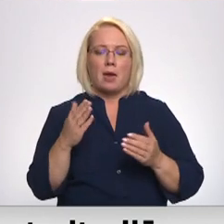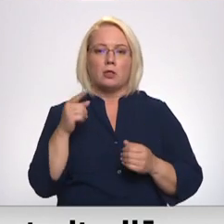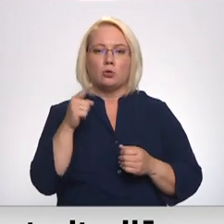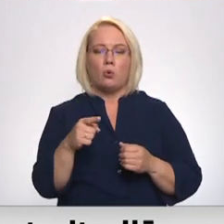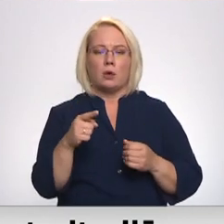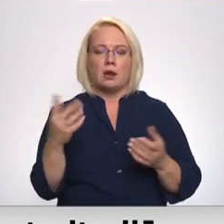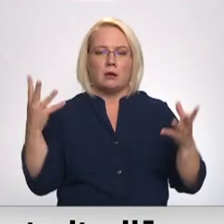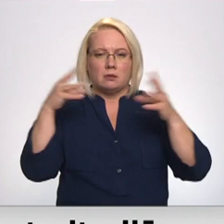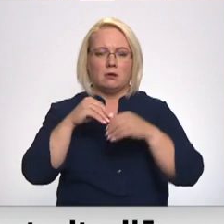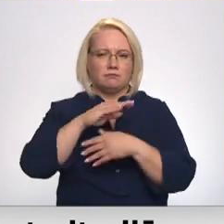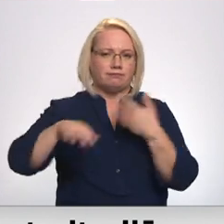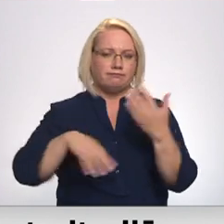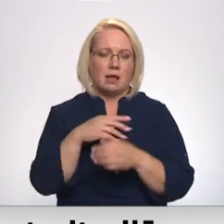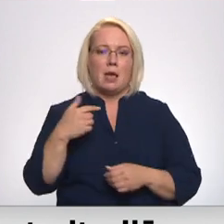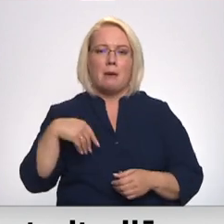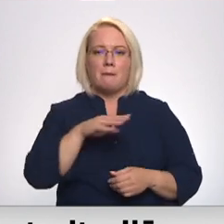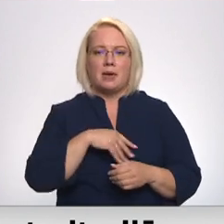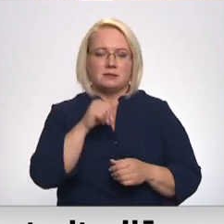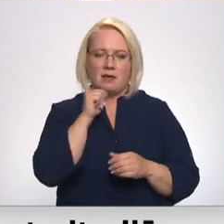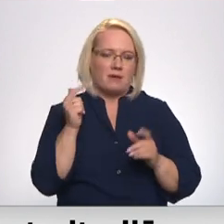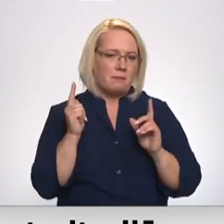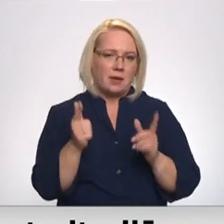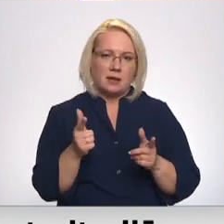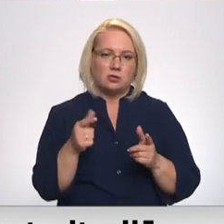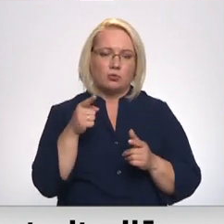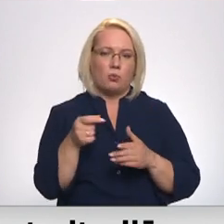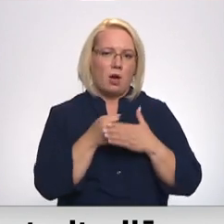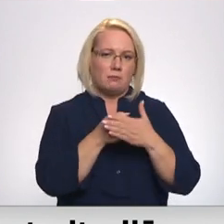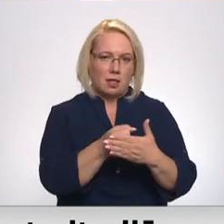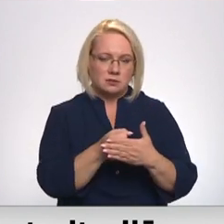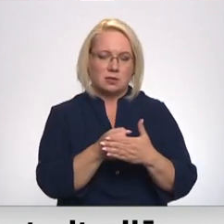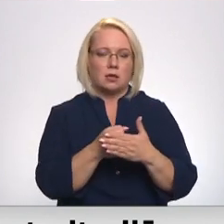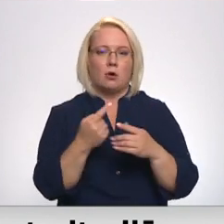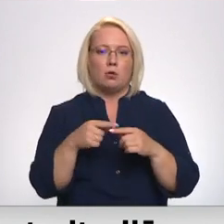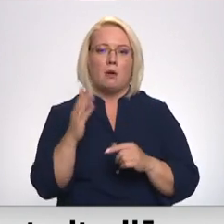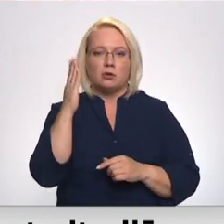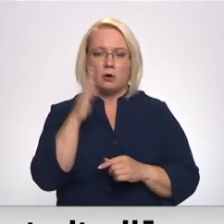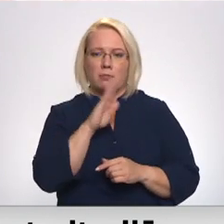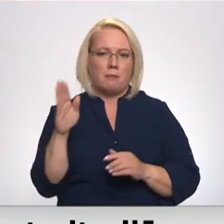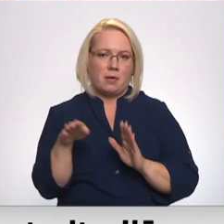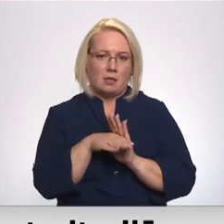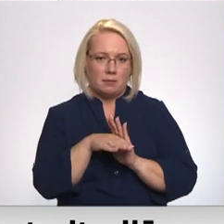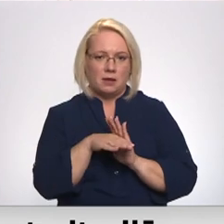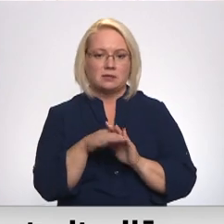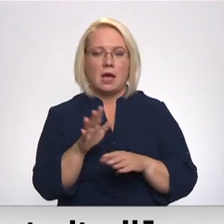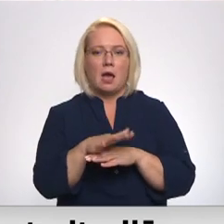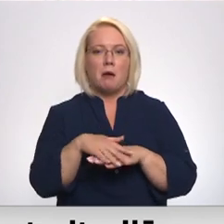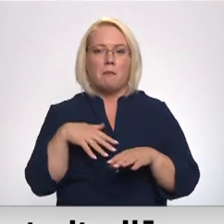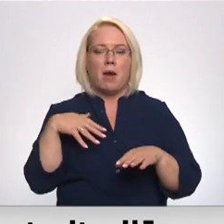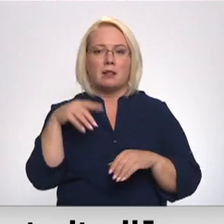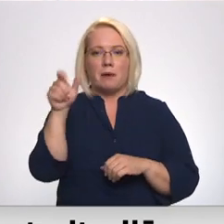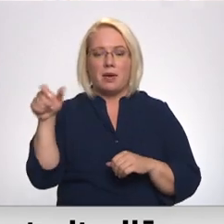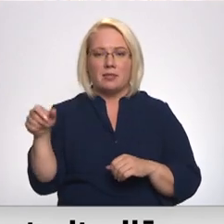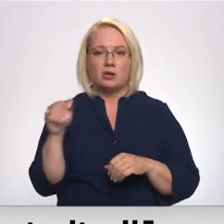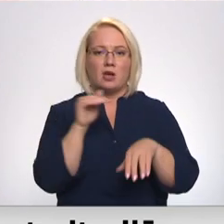salikts viss kopā, tad mēs tam nevaram to atbalstīt un tajam balsojumam piedalīties. Parlamentārijuši atgādien, ka